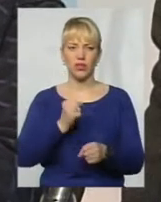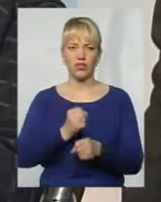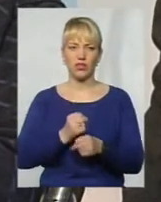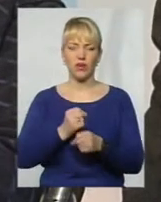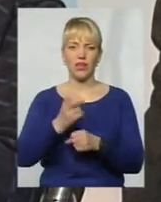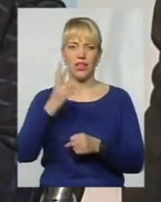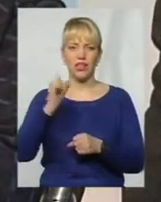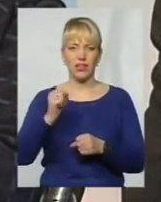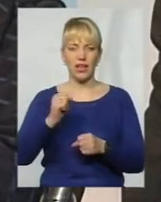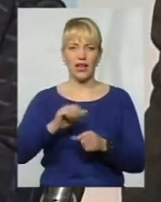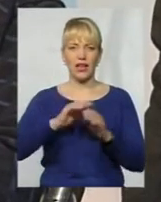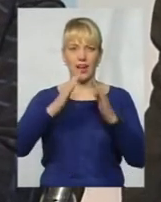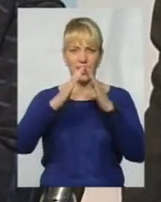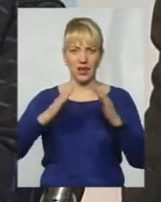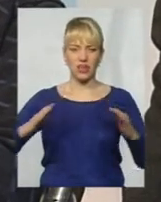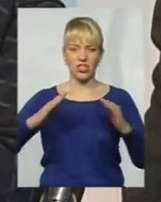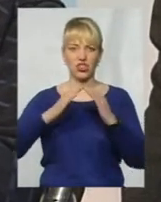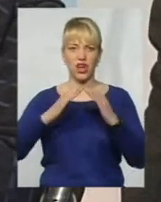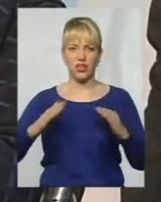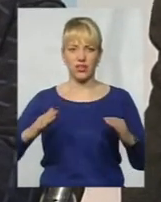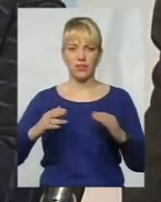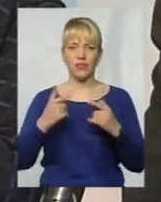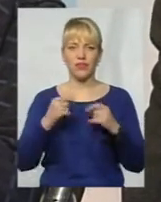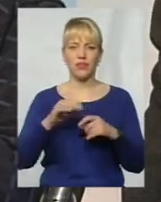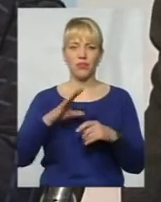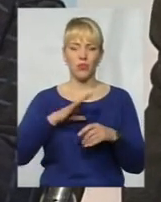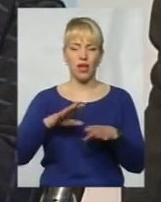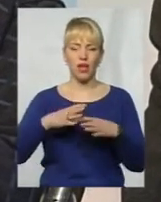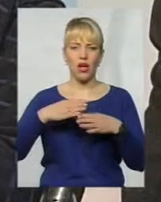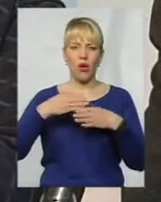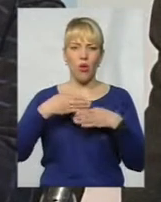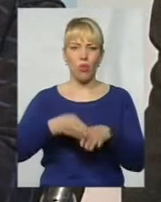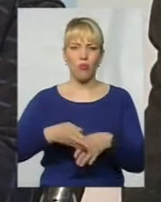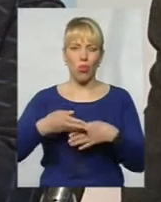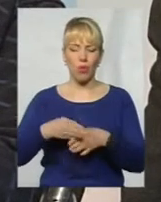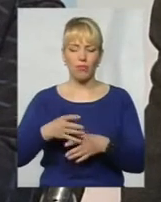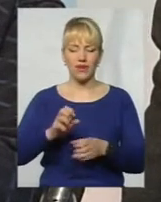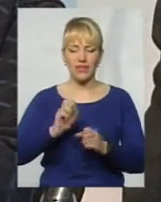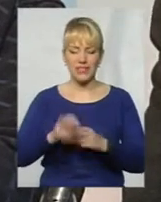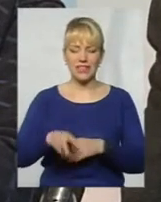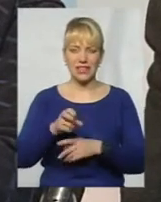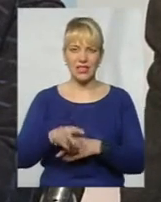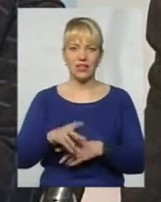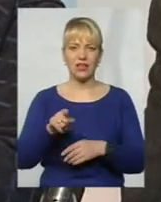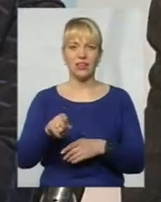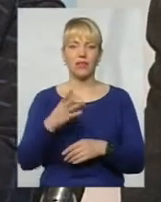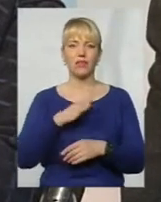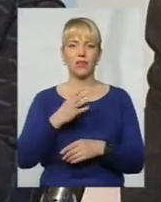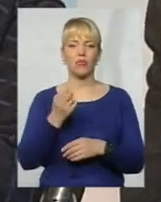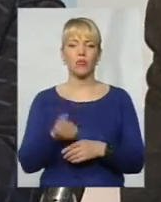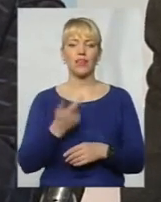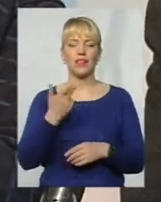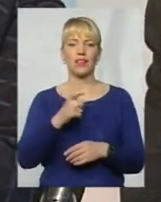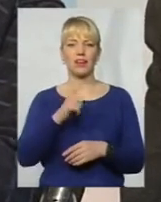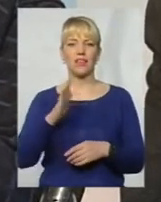кришах, де були обломки, скидали. Там достатньо було декілька хвилин, щоб отримати